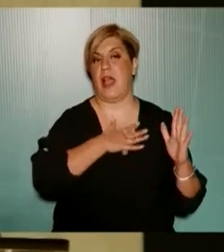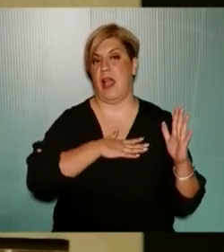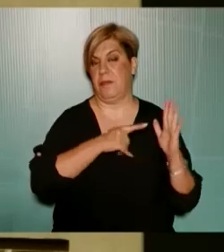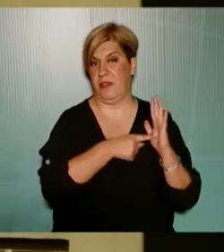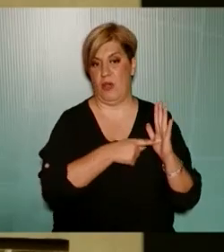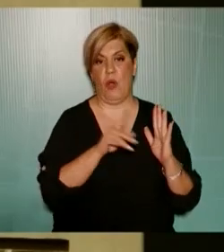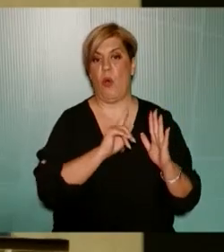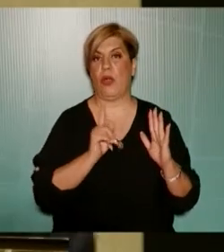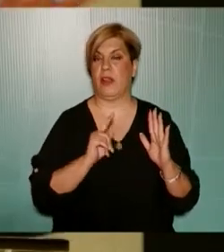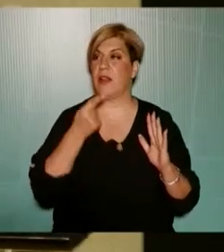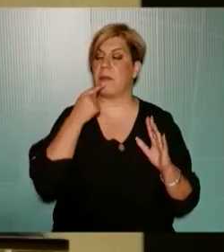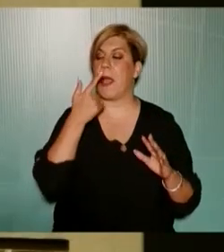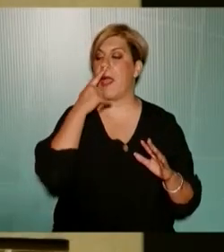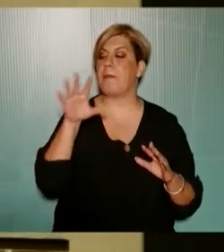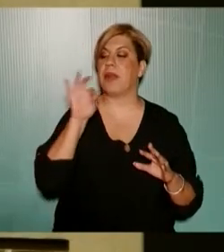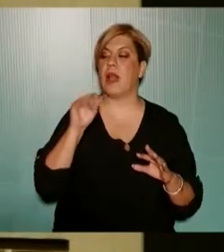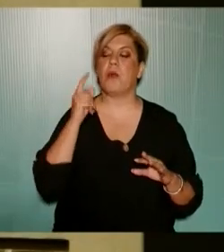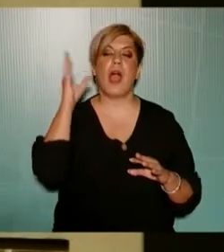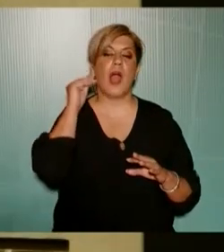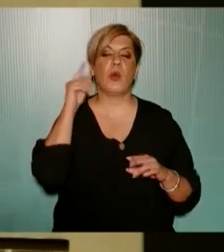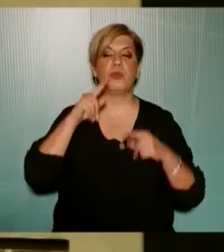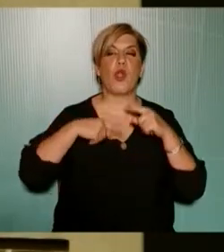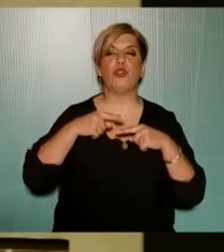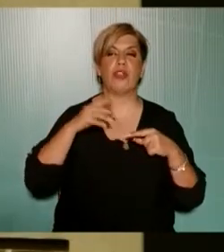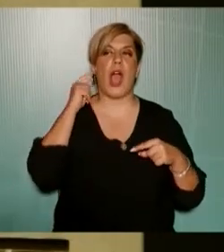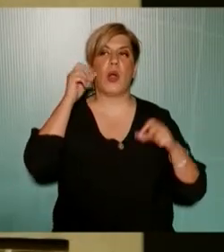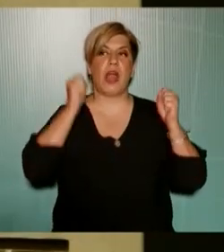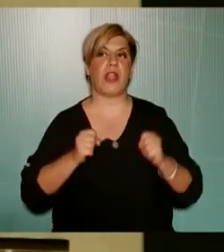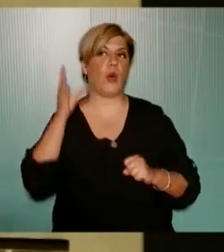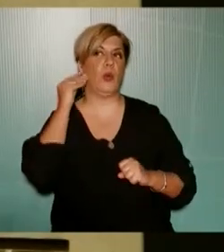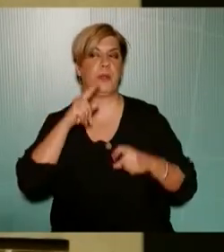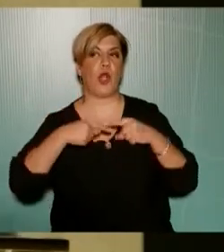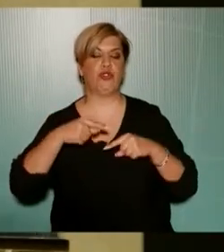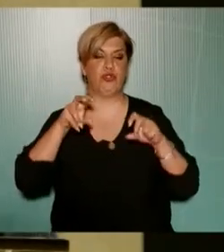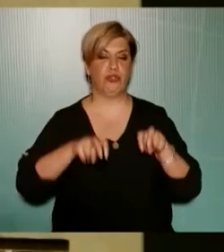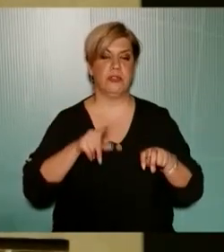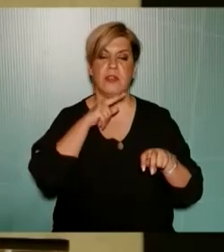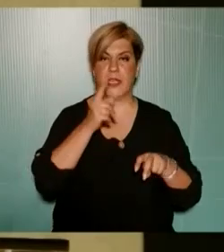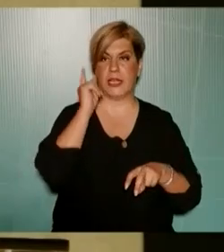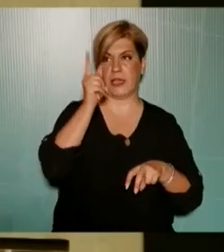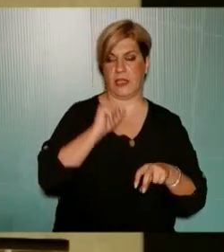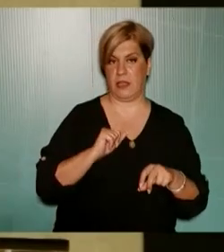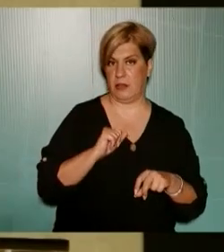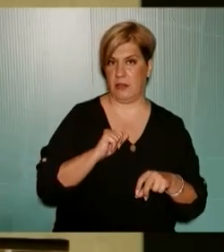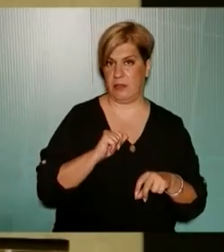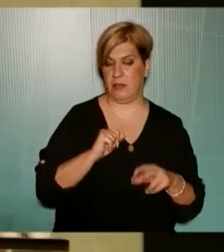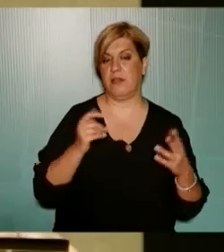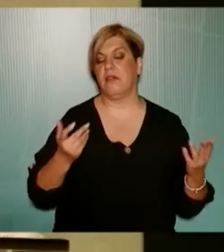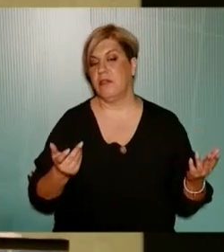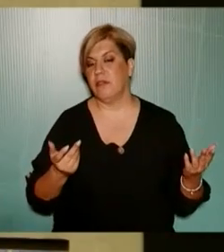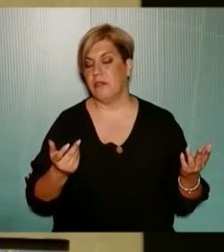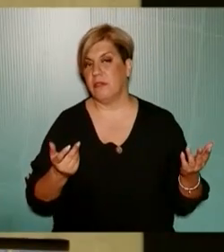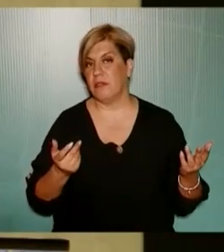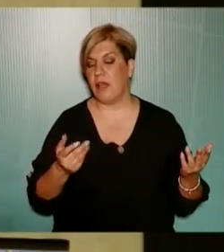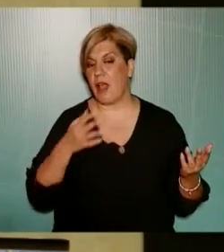όχι να επιλέγουμε ακροατήρια και να κάνουμε πάνω σε αυτό κριτική δηλαδή τι θα